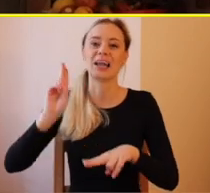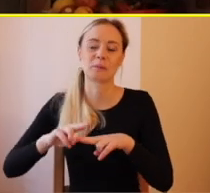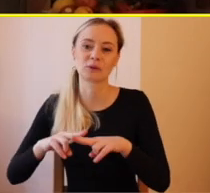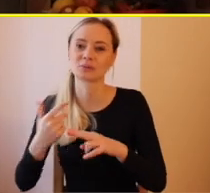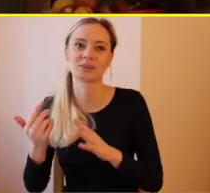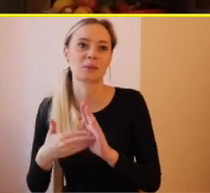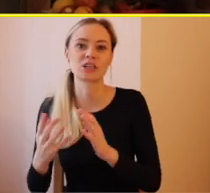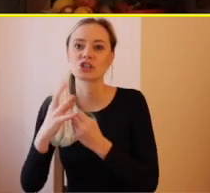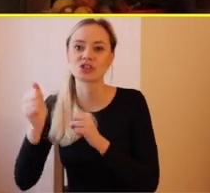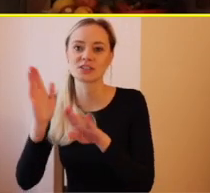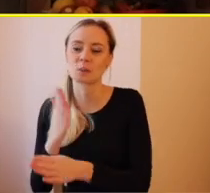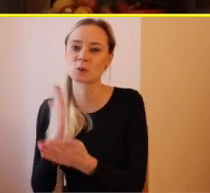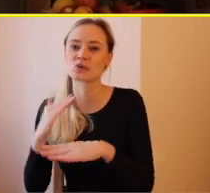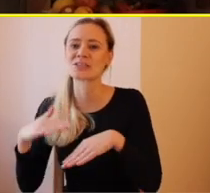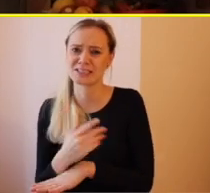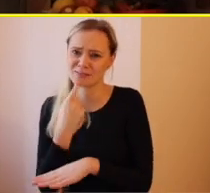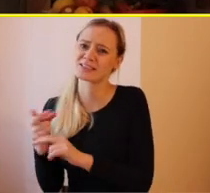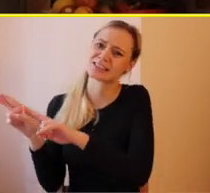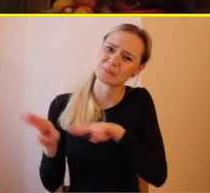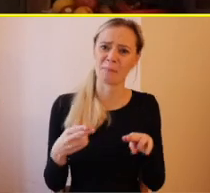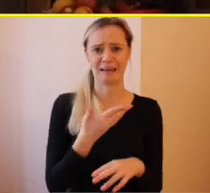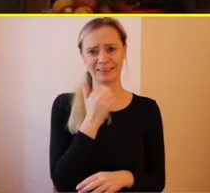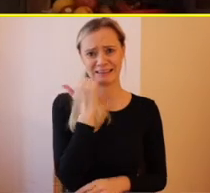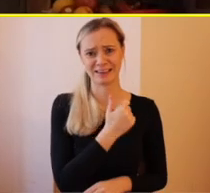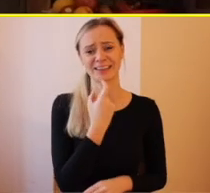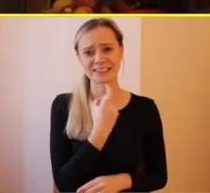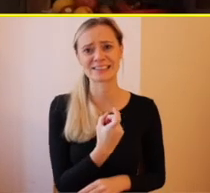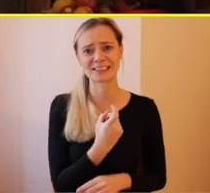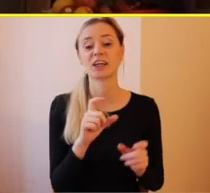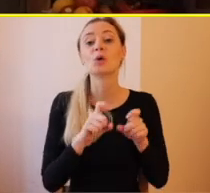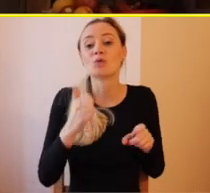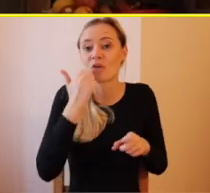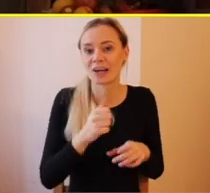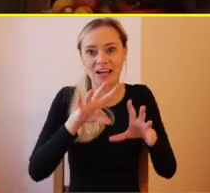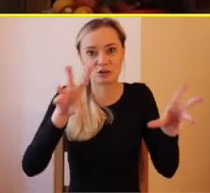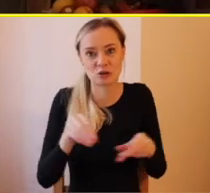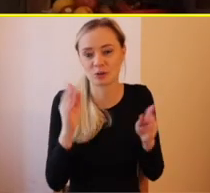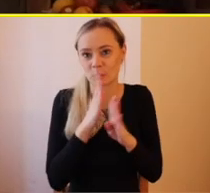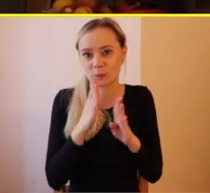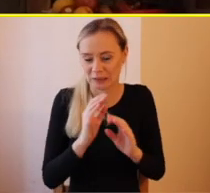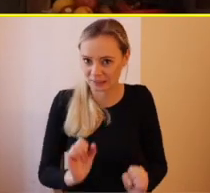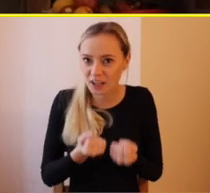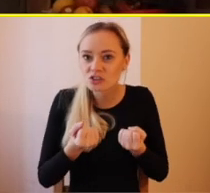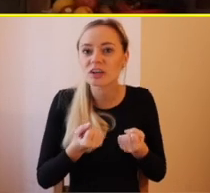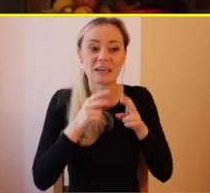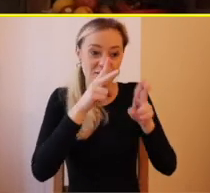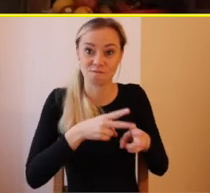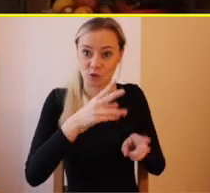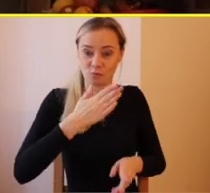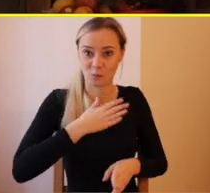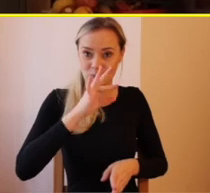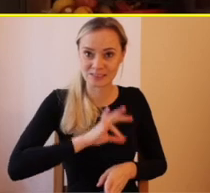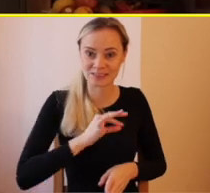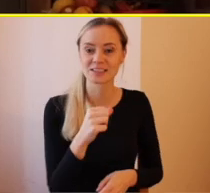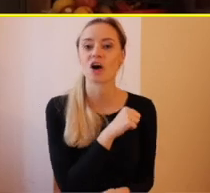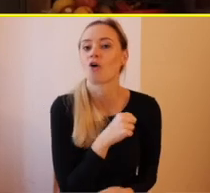týždňoch už chcela ísť nazpäť. že tu nemáme absolútne nikoho, takže vlastne sme na vychovu toho nášho